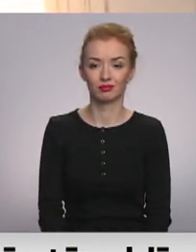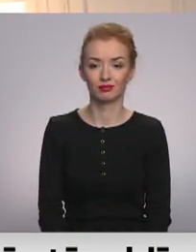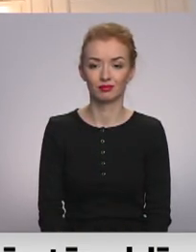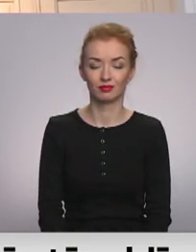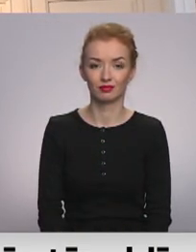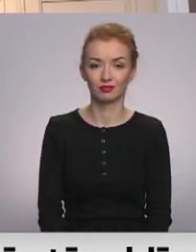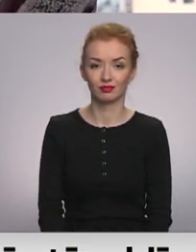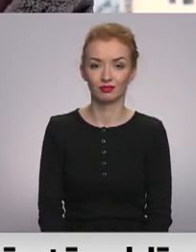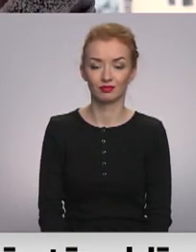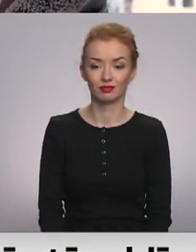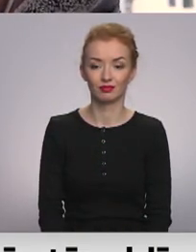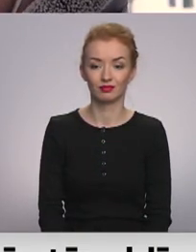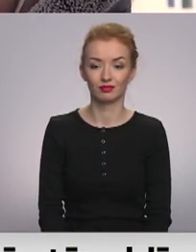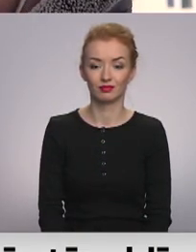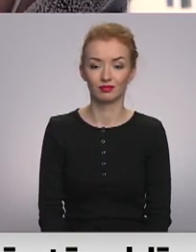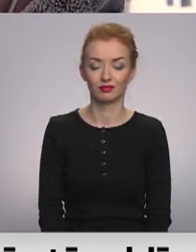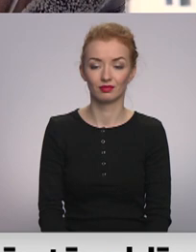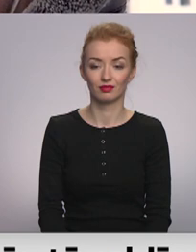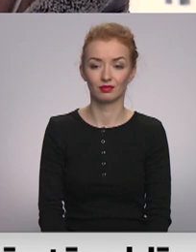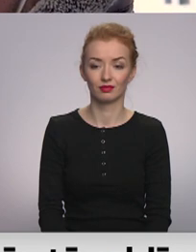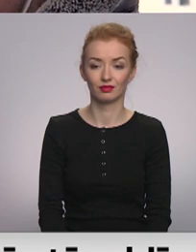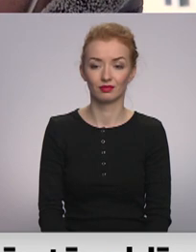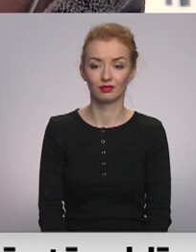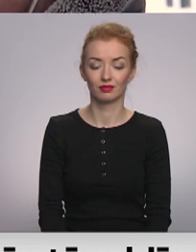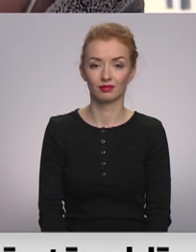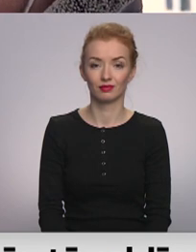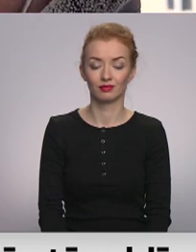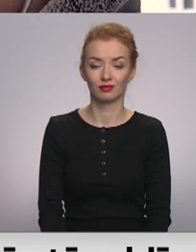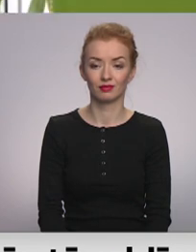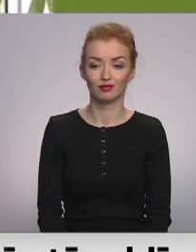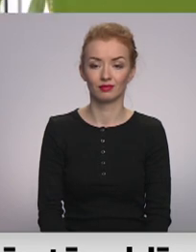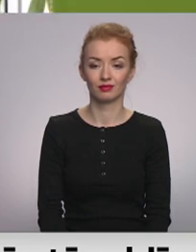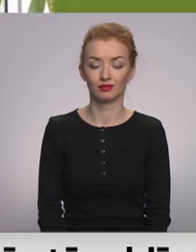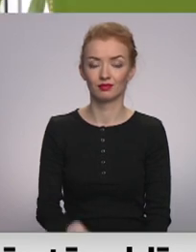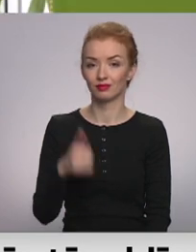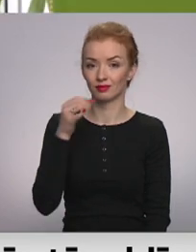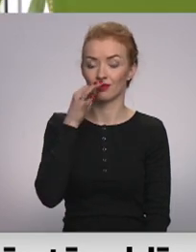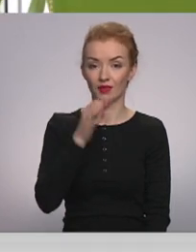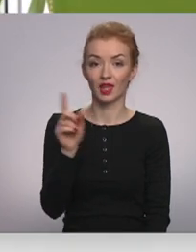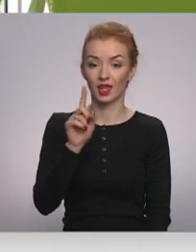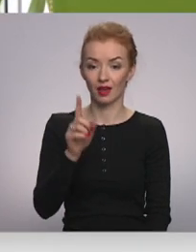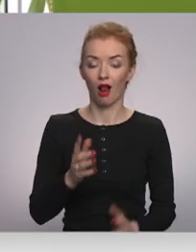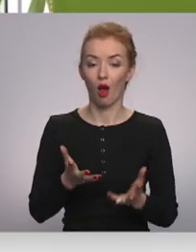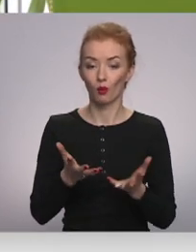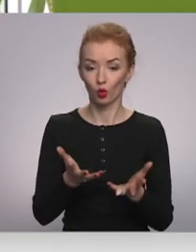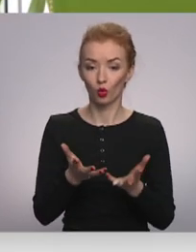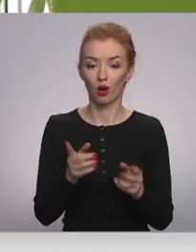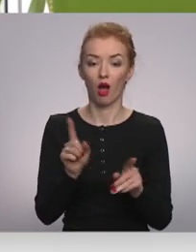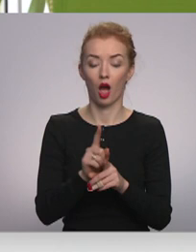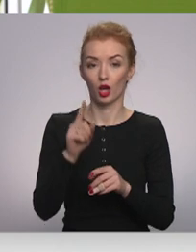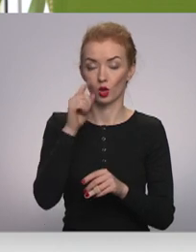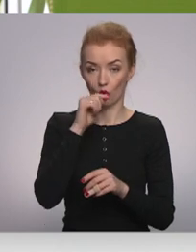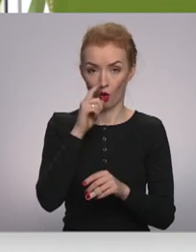nu… Negribēt tā jūs? Jā. Ir apkure un šeit ir arī toletes.